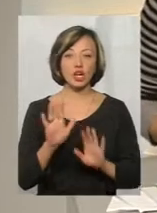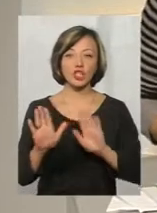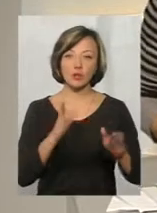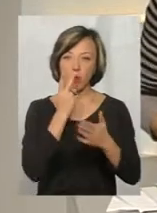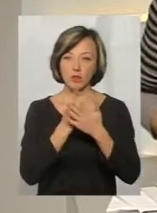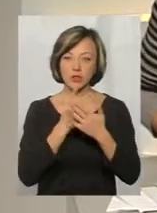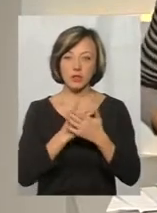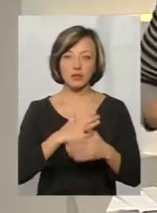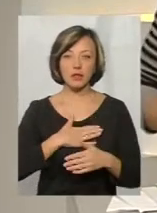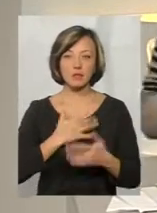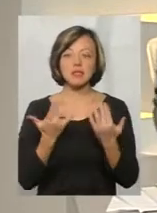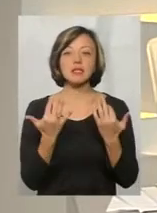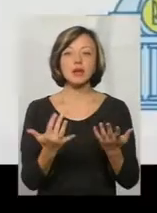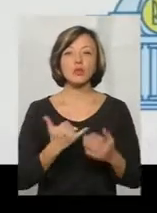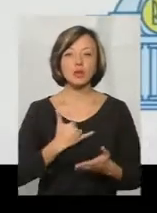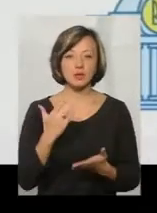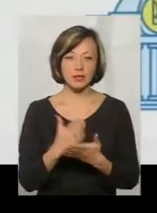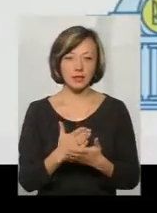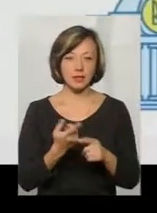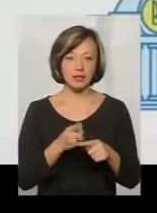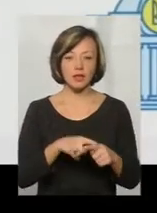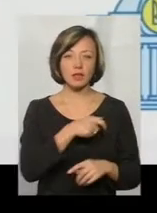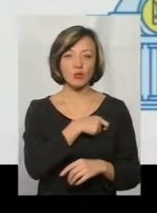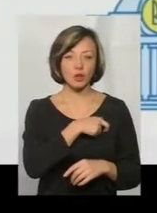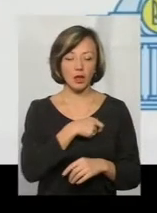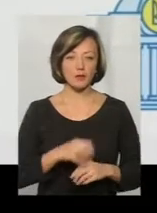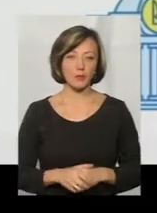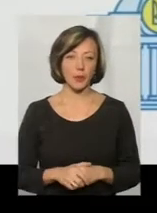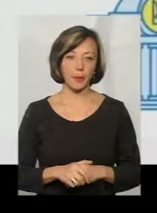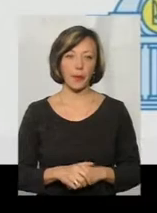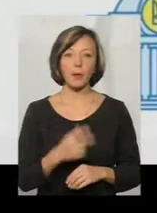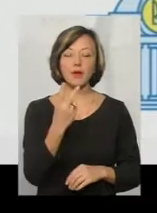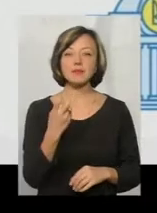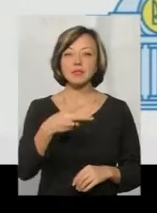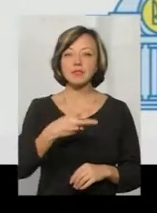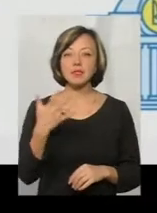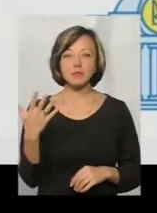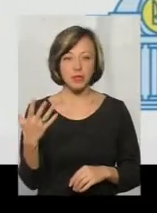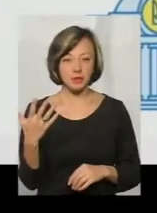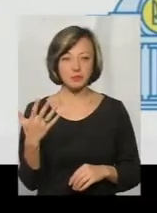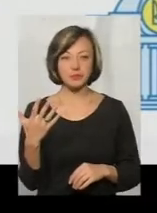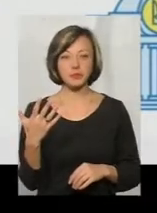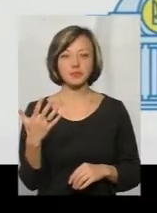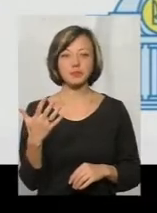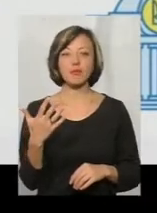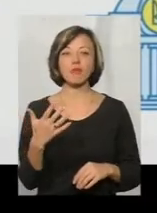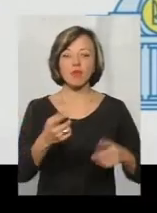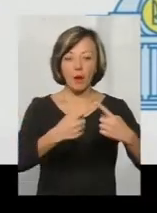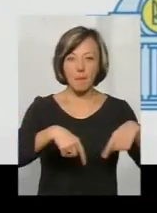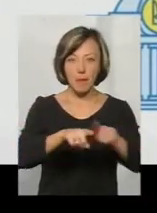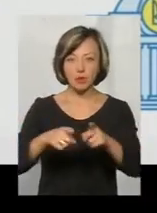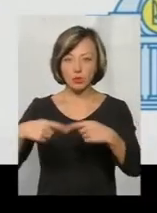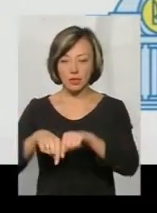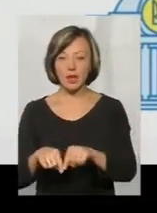показати нам, скільки в нас там є тих депутатів, і як вони обираються, 225 мажоритарників, стільки ж